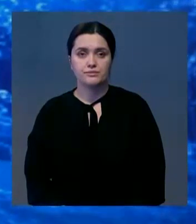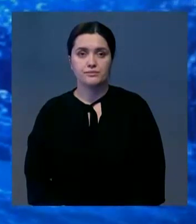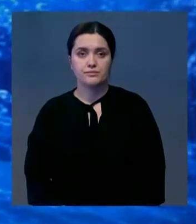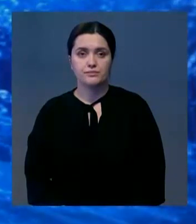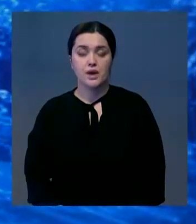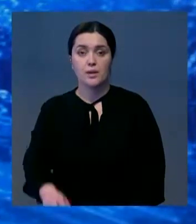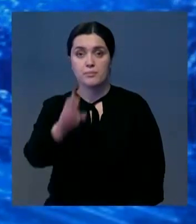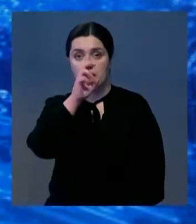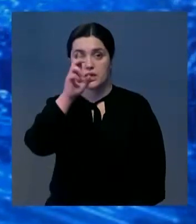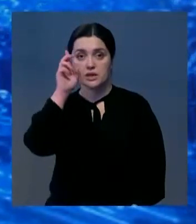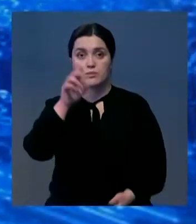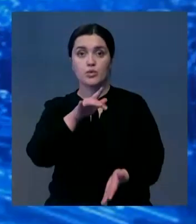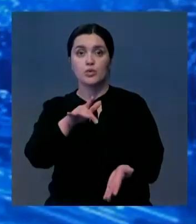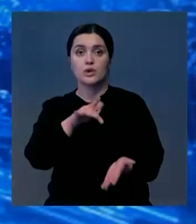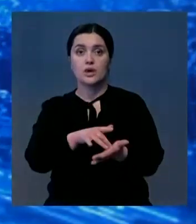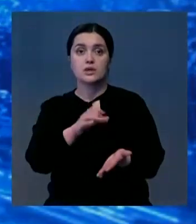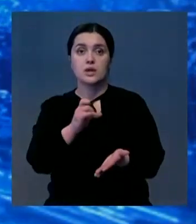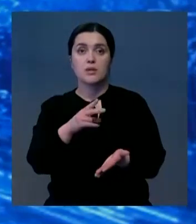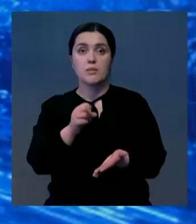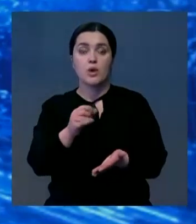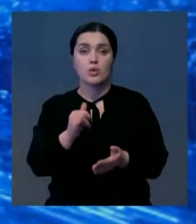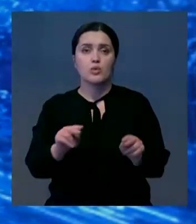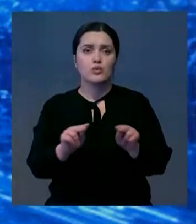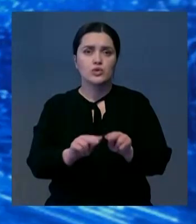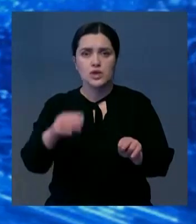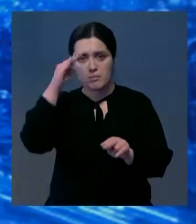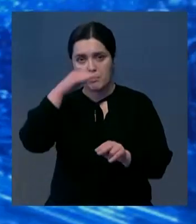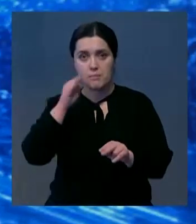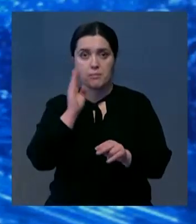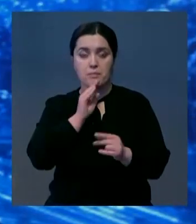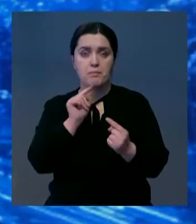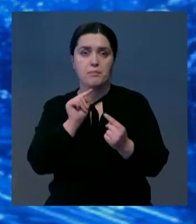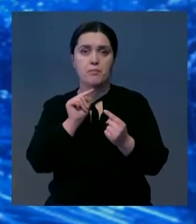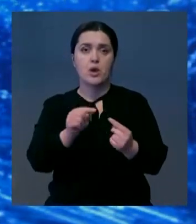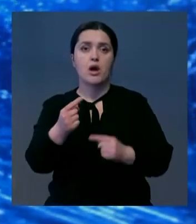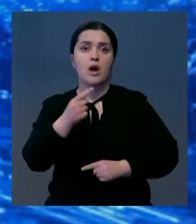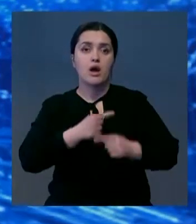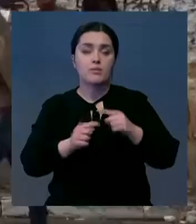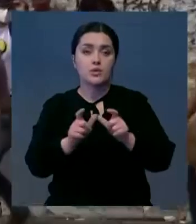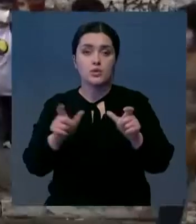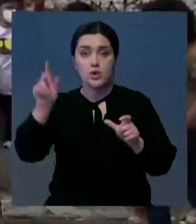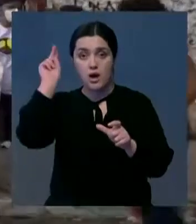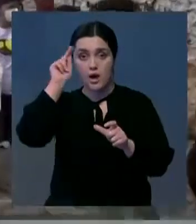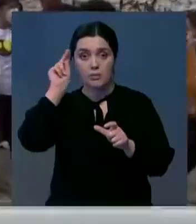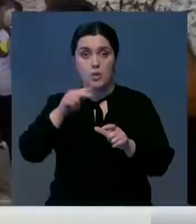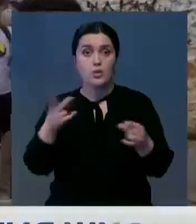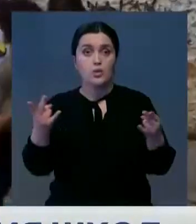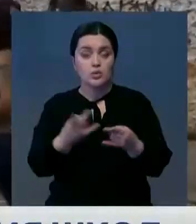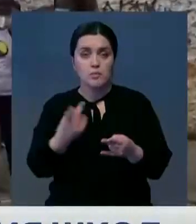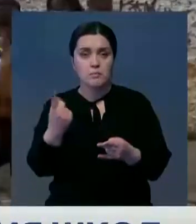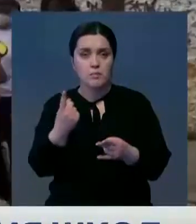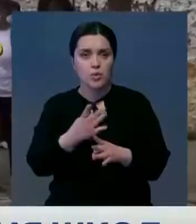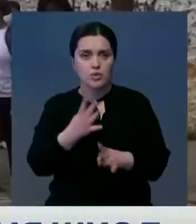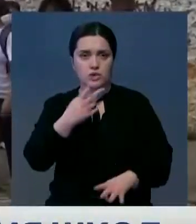В бразильском городе Сан-Паулу учителя и родители вышли на протест против возобновления очного обучения в школах. Они настаивают на необходимости